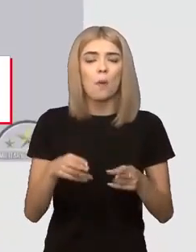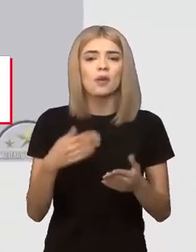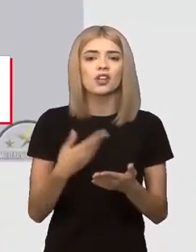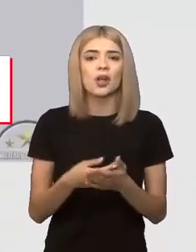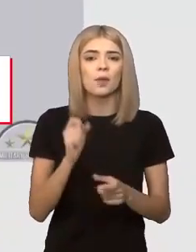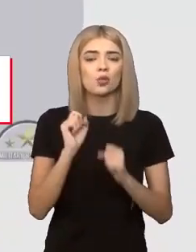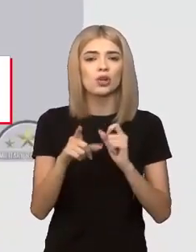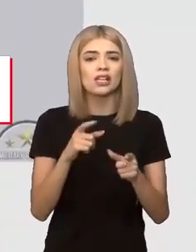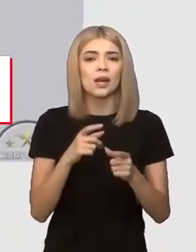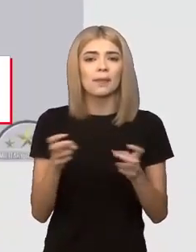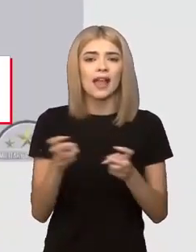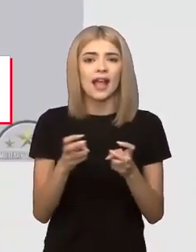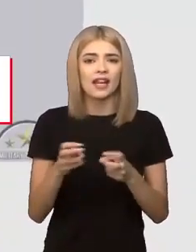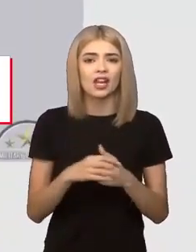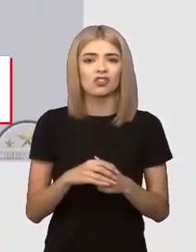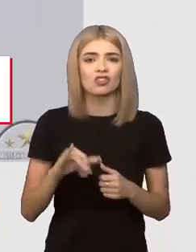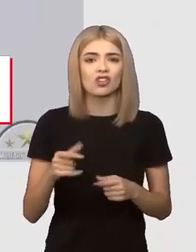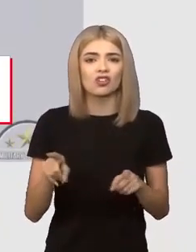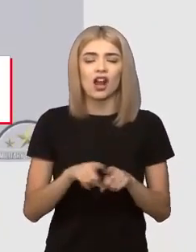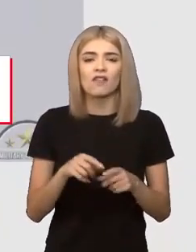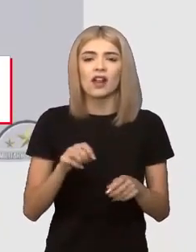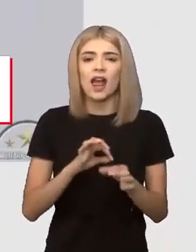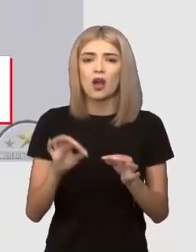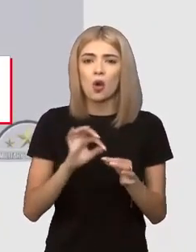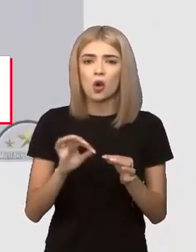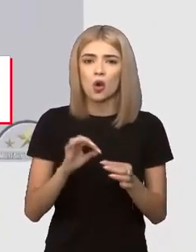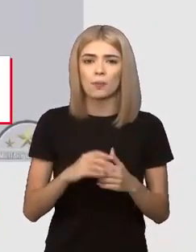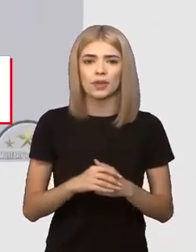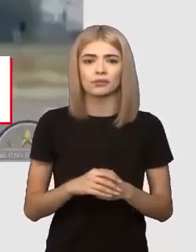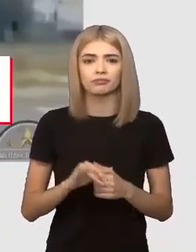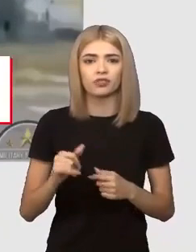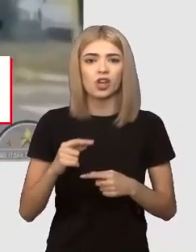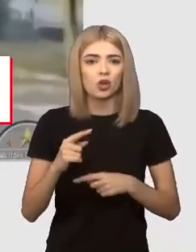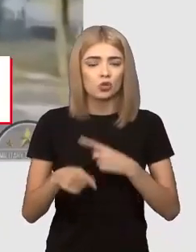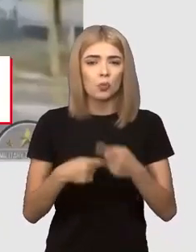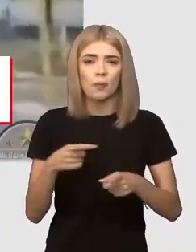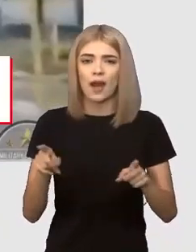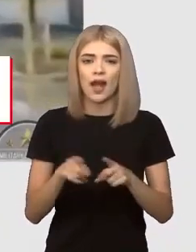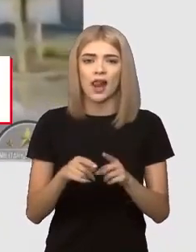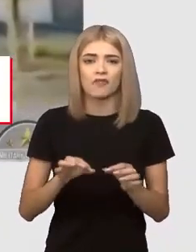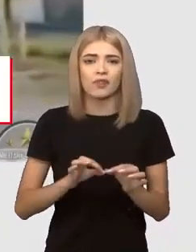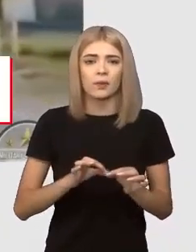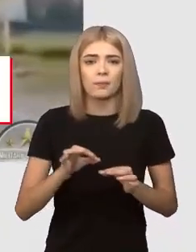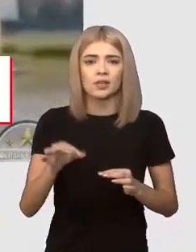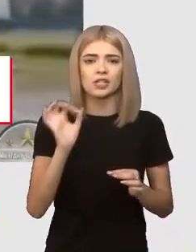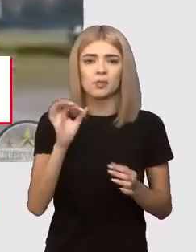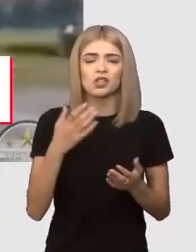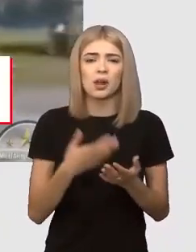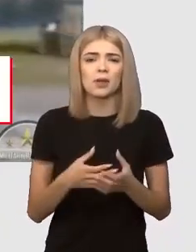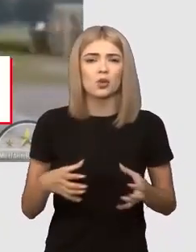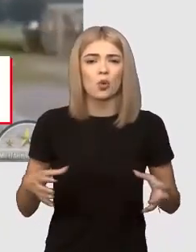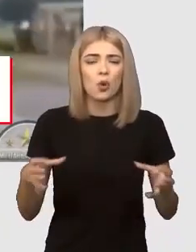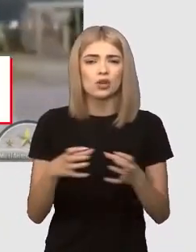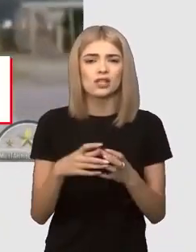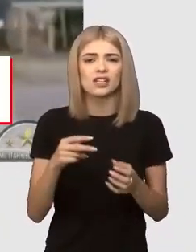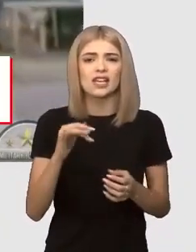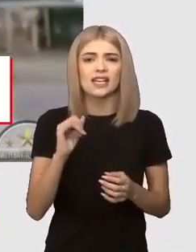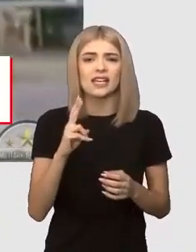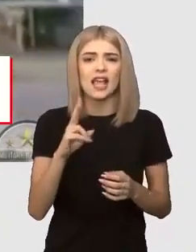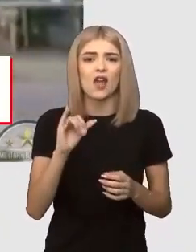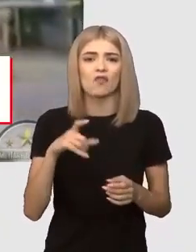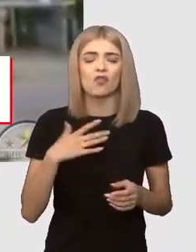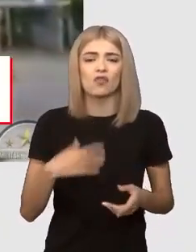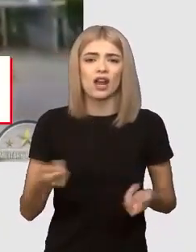exporturilor de energie electrică, perturbarea decisivă a economiei și, în cele din urmă, crearea unei noi pârghii pentru a